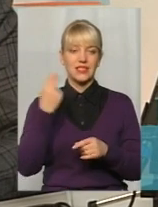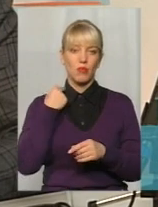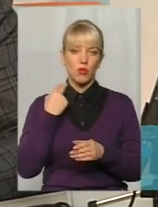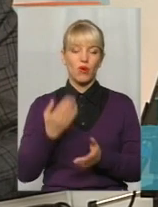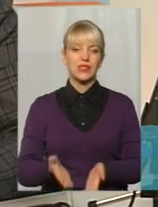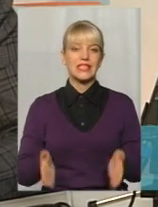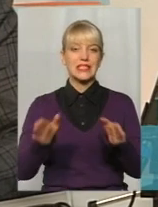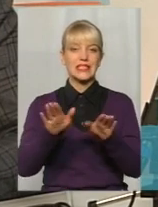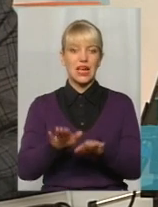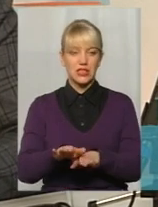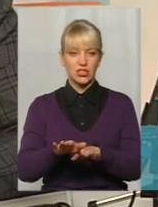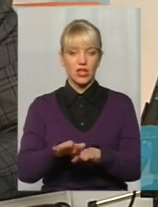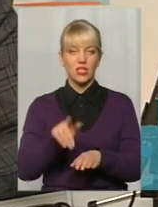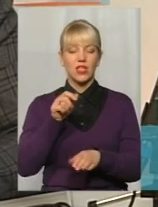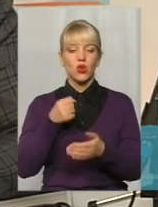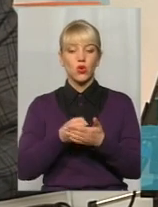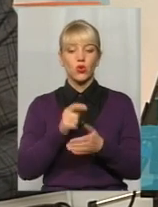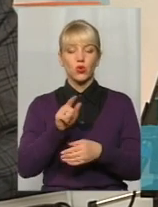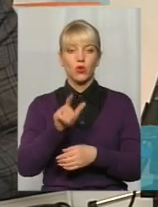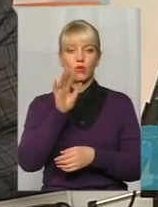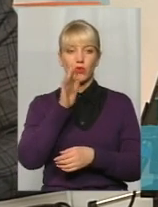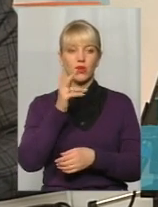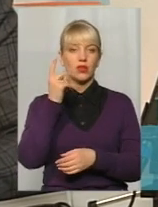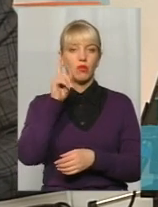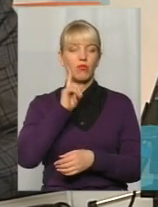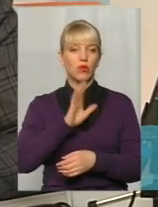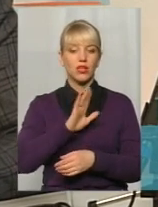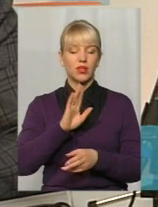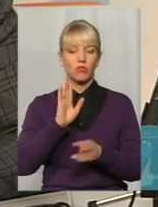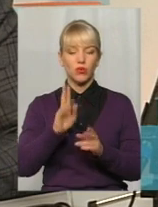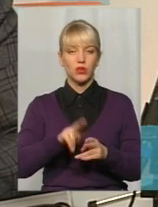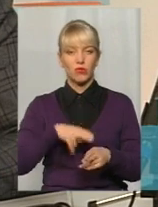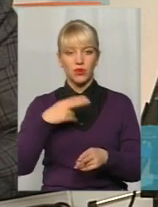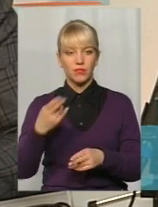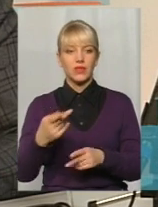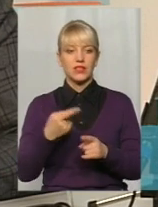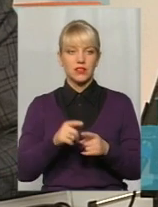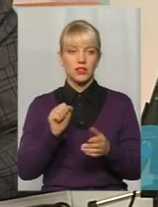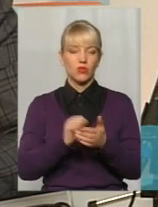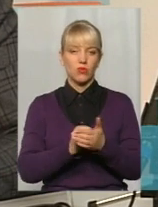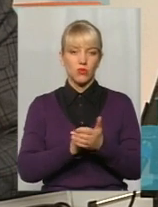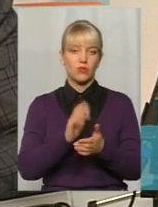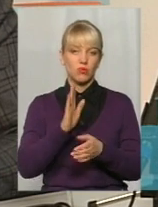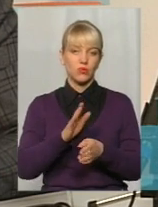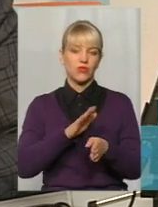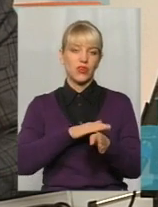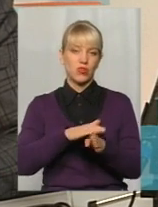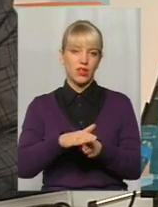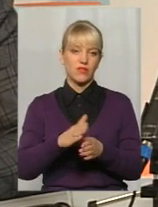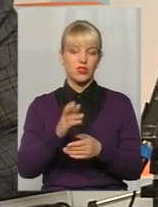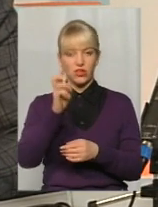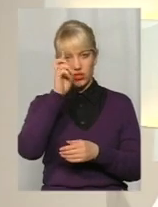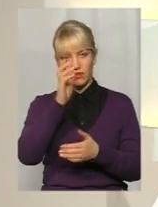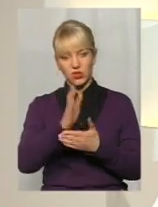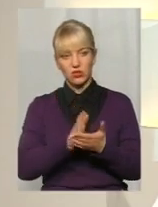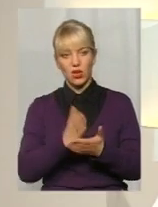залишається. Тобто, до того моменту, поки вона не буде погашена, ці документи будуть на виконанні в органах Державної виконавчої служби. А якщо